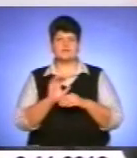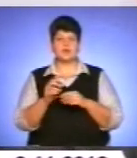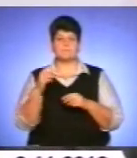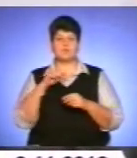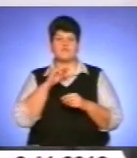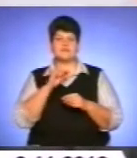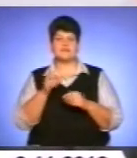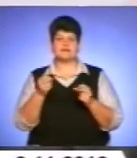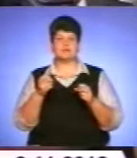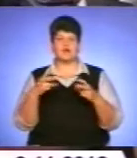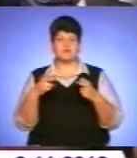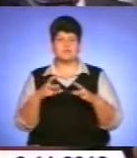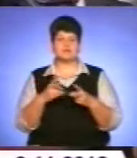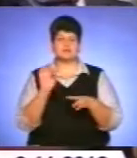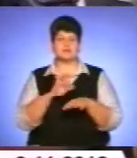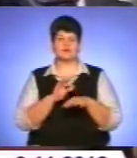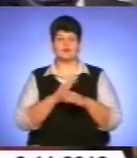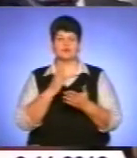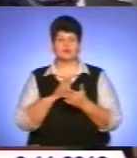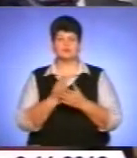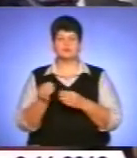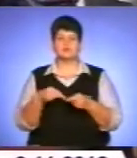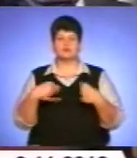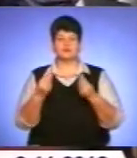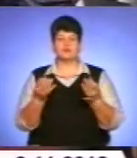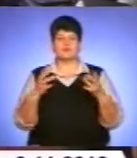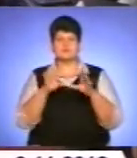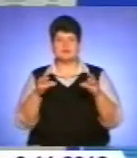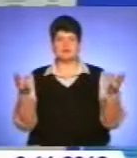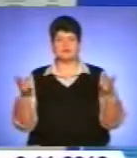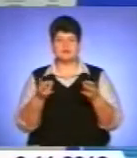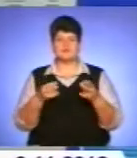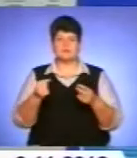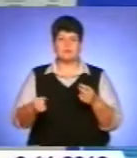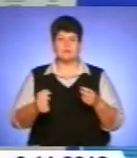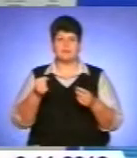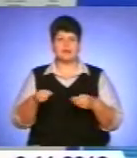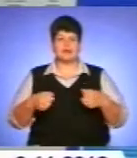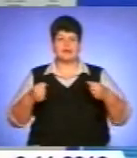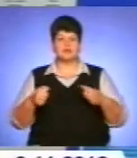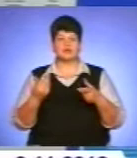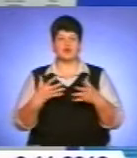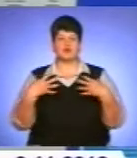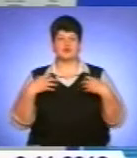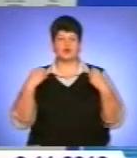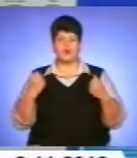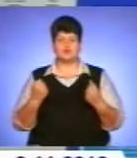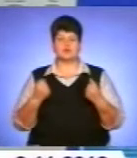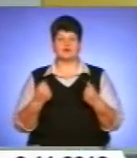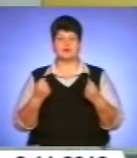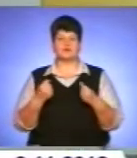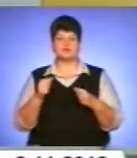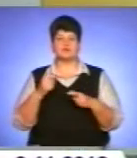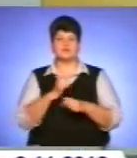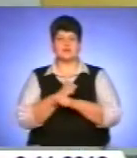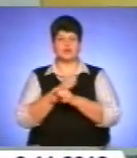щодня працює громадська приймальня. Потерпілих забезпечують усім необхідним – від милиць до оздоровлення в санаторіях і автомобілів, якщо у цьому є